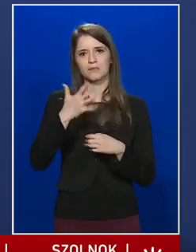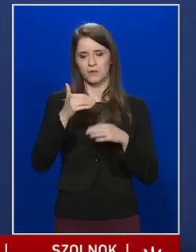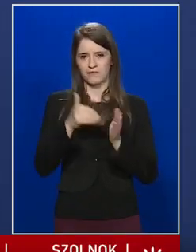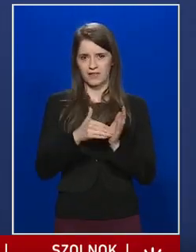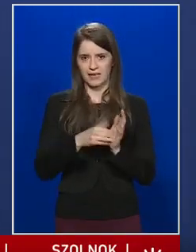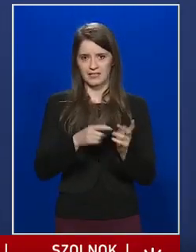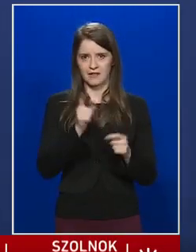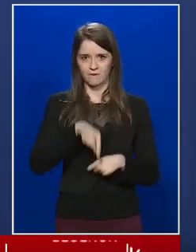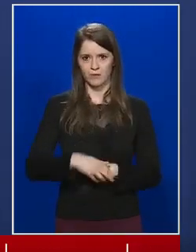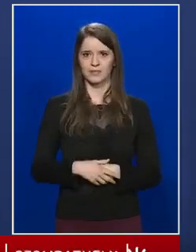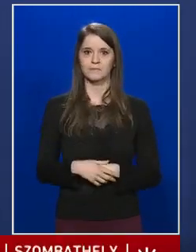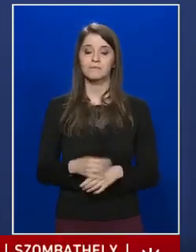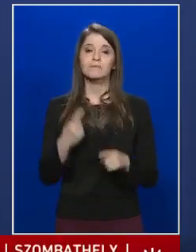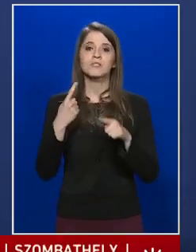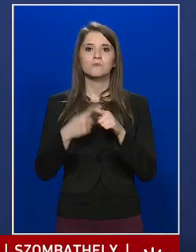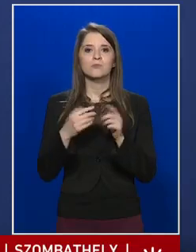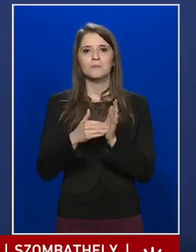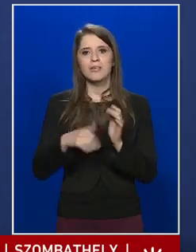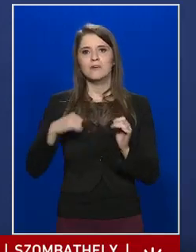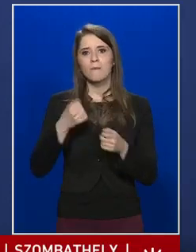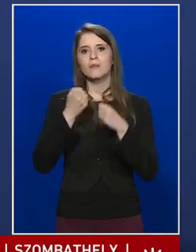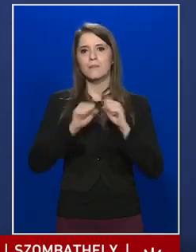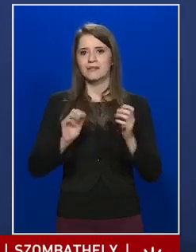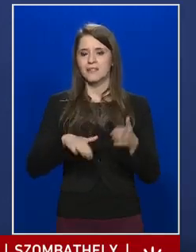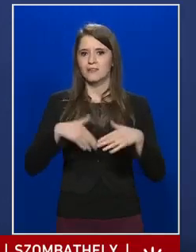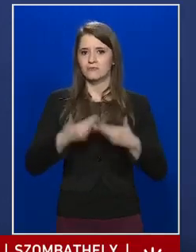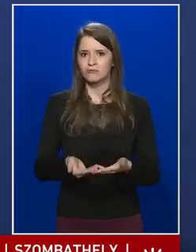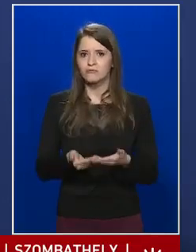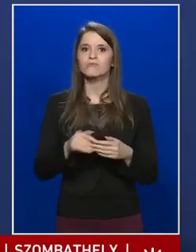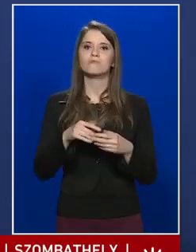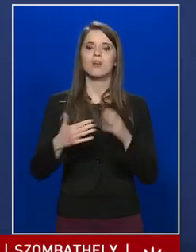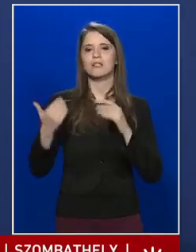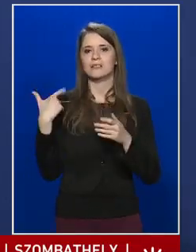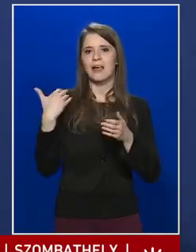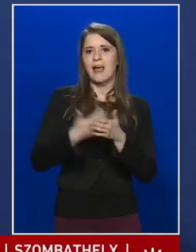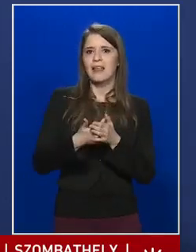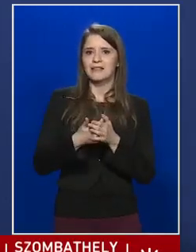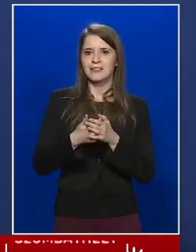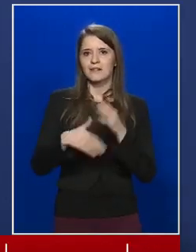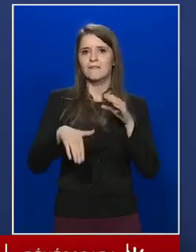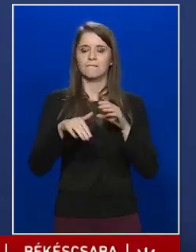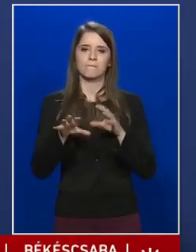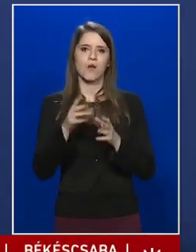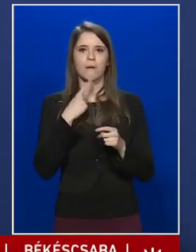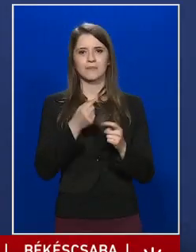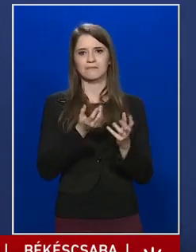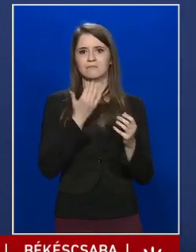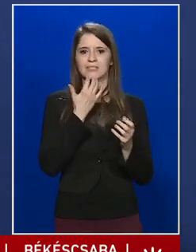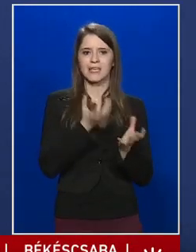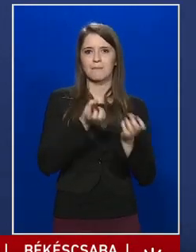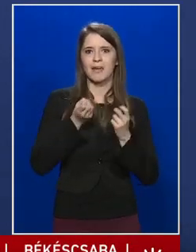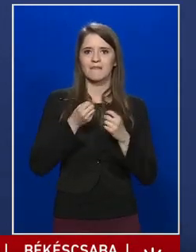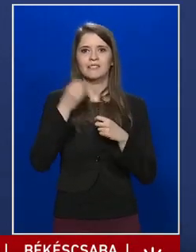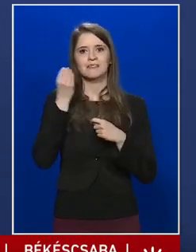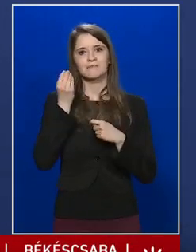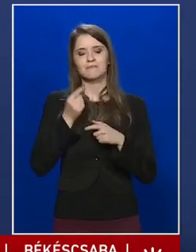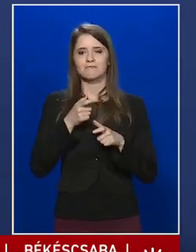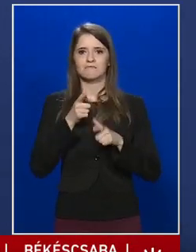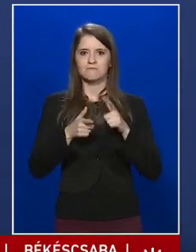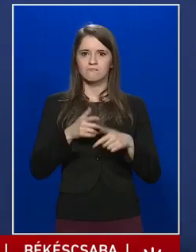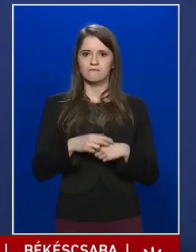kívül pedig kamatmentessé tettük az eddig felvett nyelvtanulási diákhiteleket, ezt a konstrukciót ugyanakkor